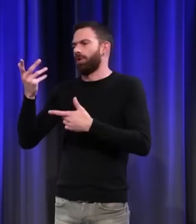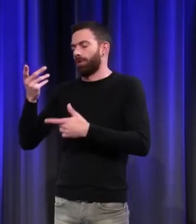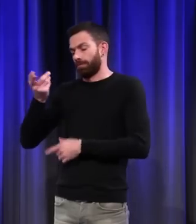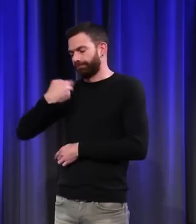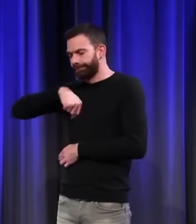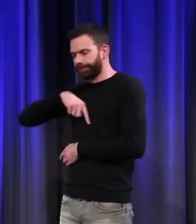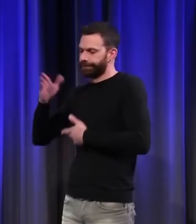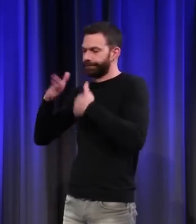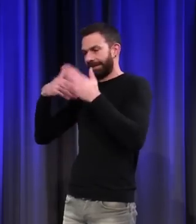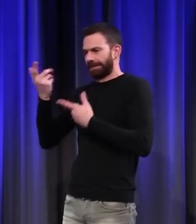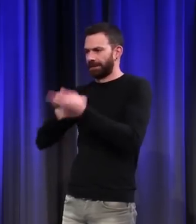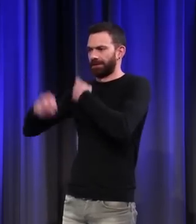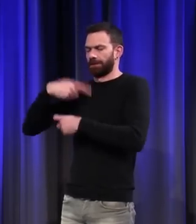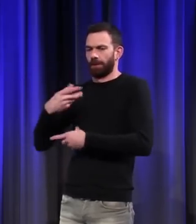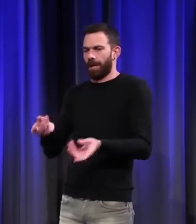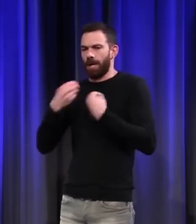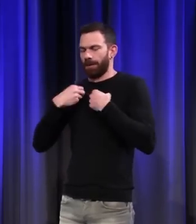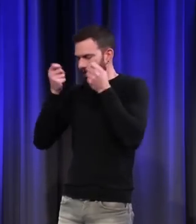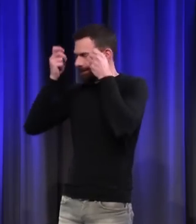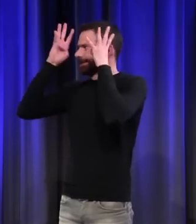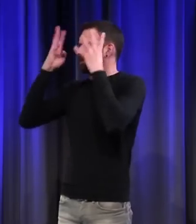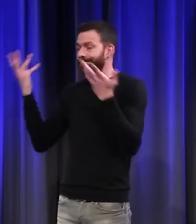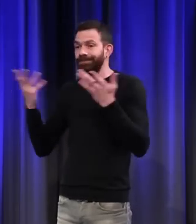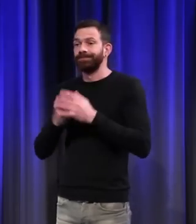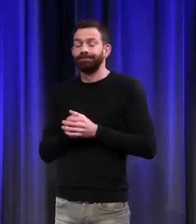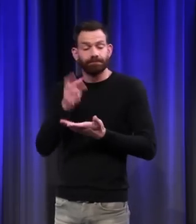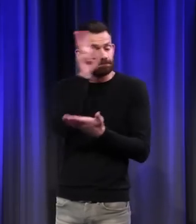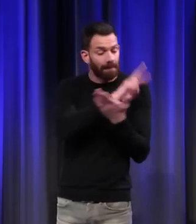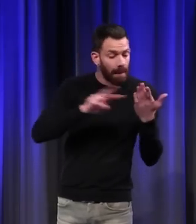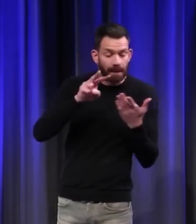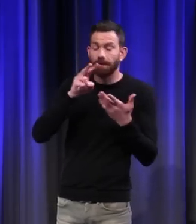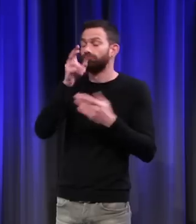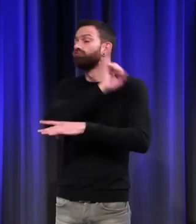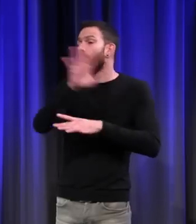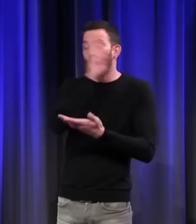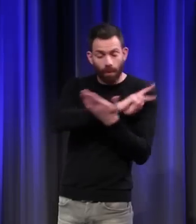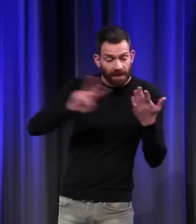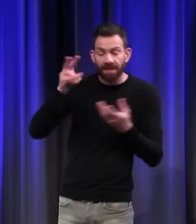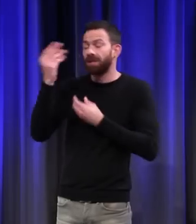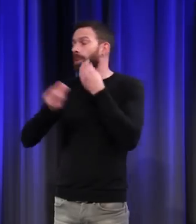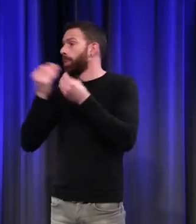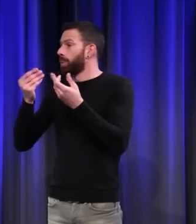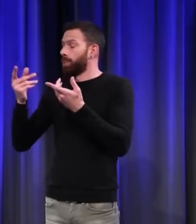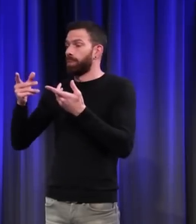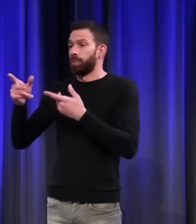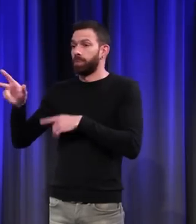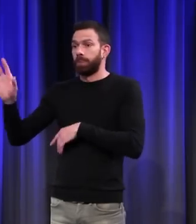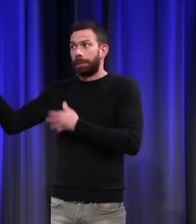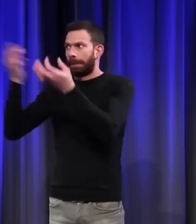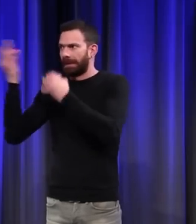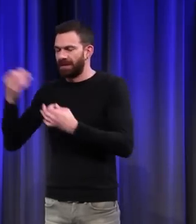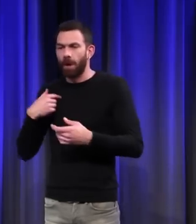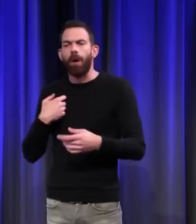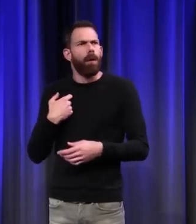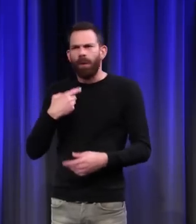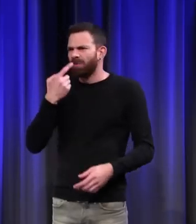historiens du Moyen Âge, c'est quand on lit ou quand on entend dans la presse, on se croirait revenu au Moyen Âge, chaque fois qu'il